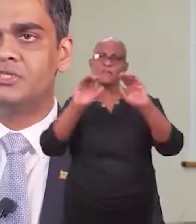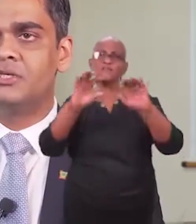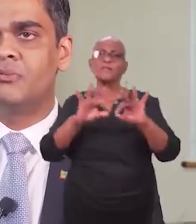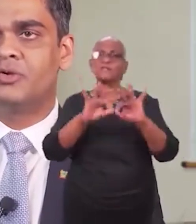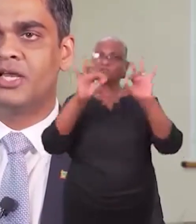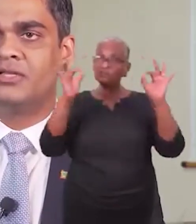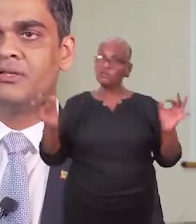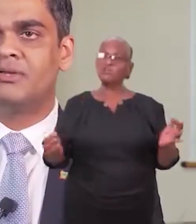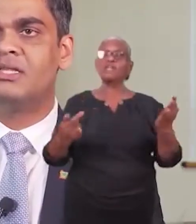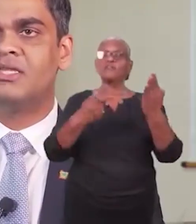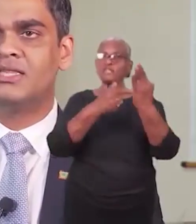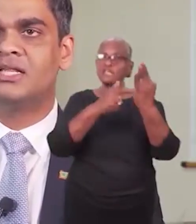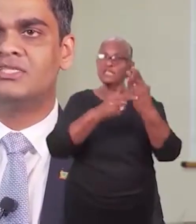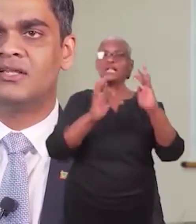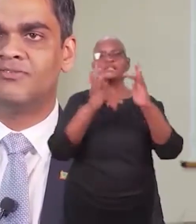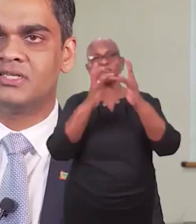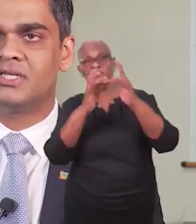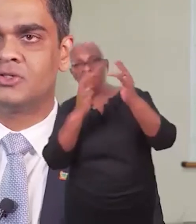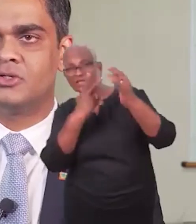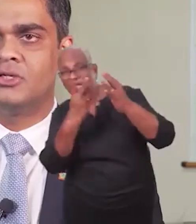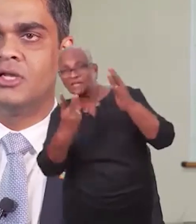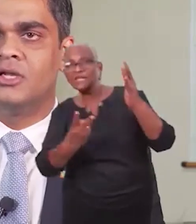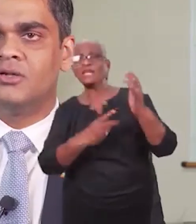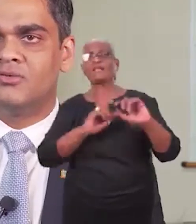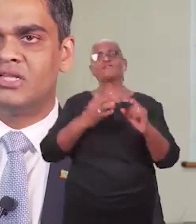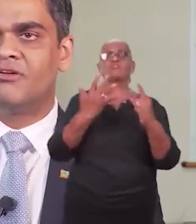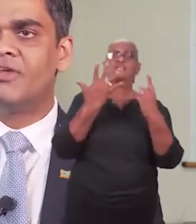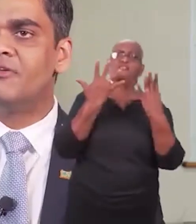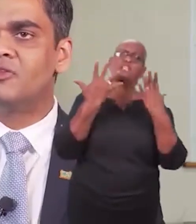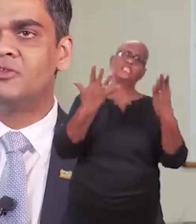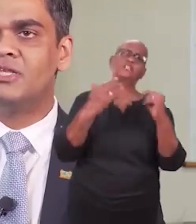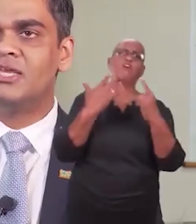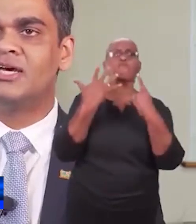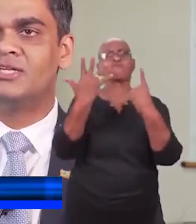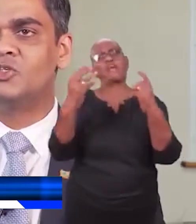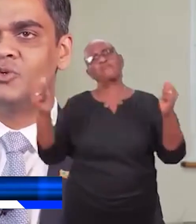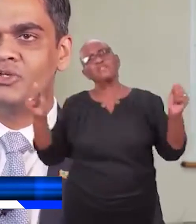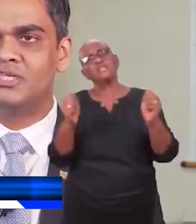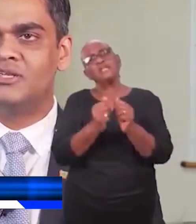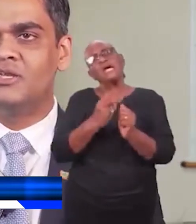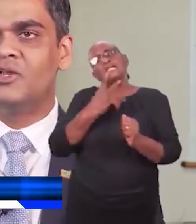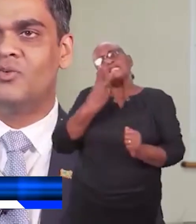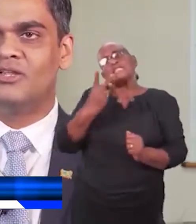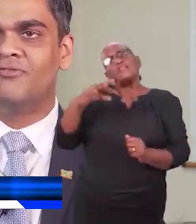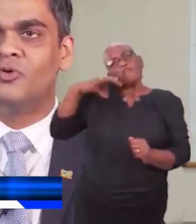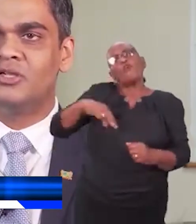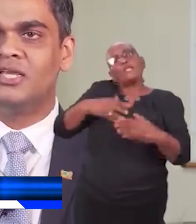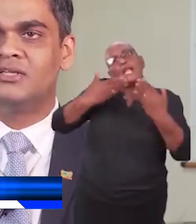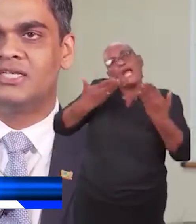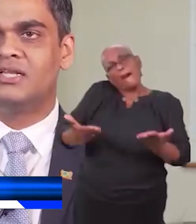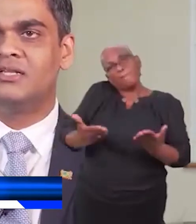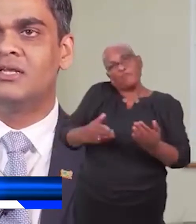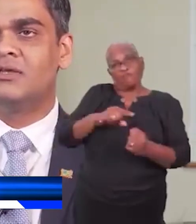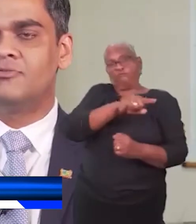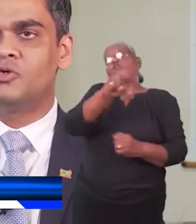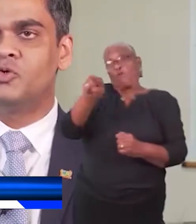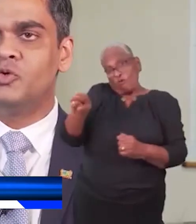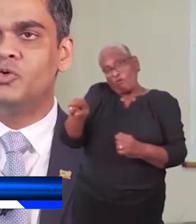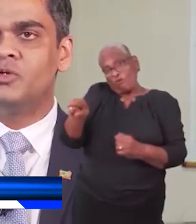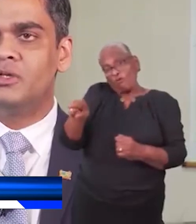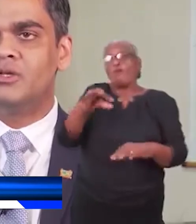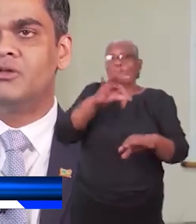IS4H project, met de digitalisering van de sector. Want na 5 tot 10 jaar zullen we zien wat de voordelen zijn